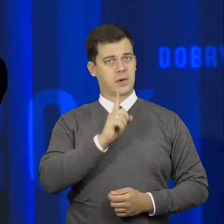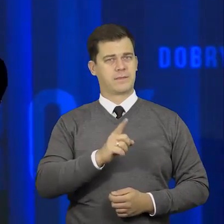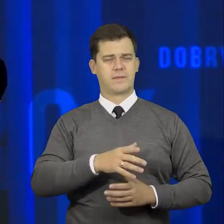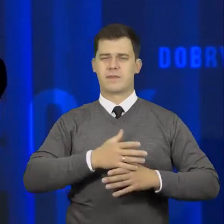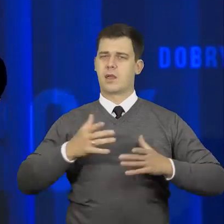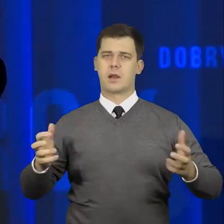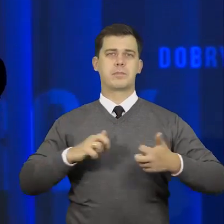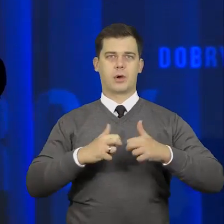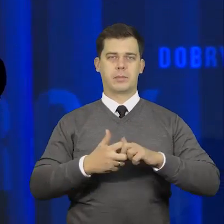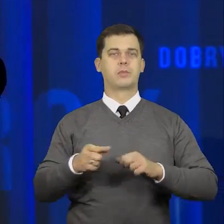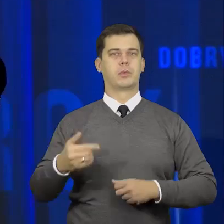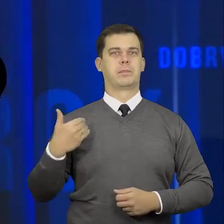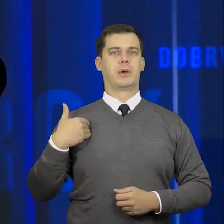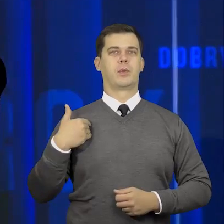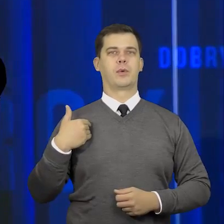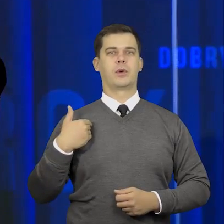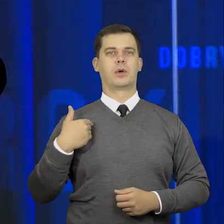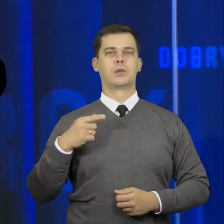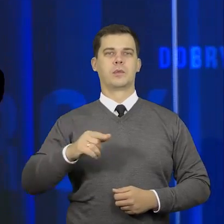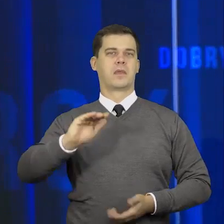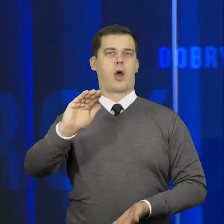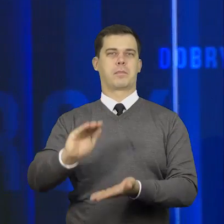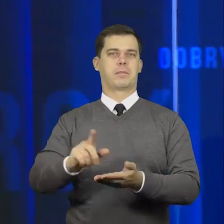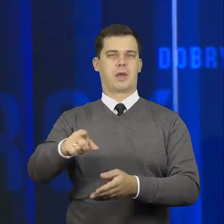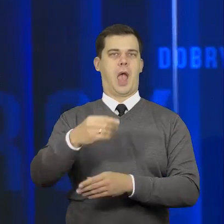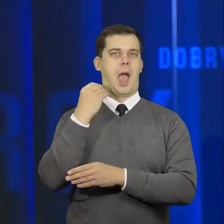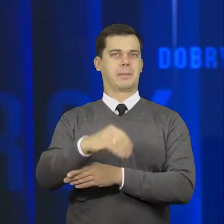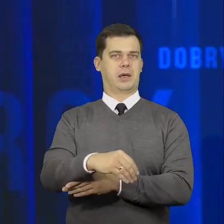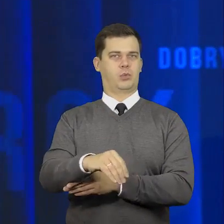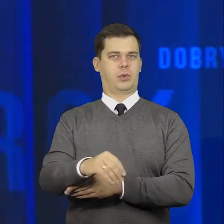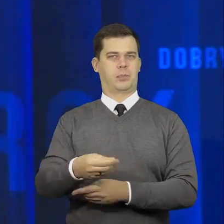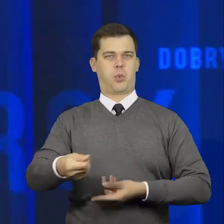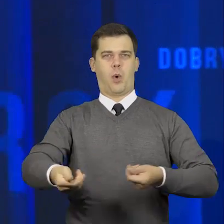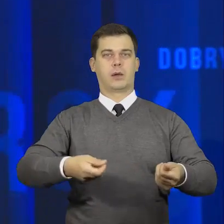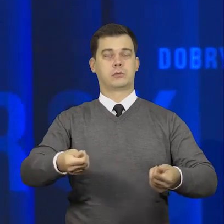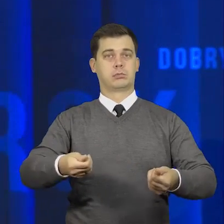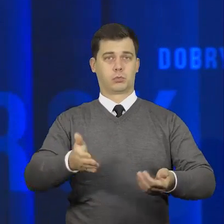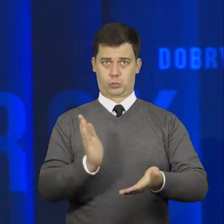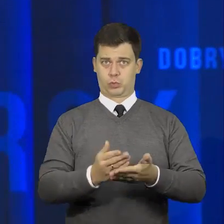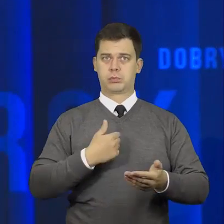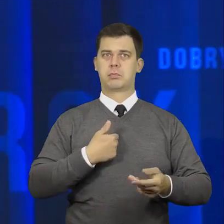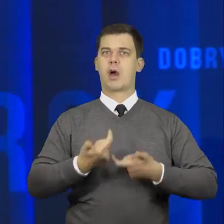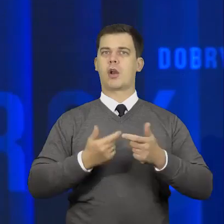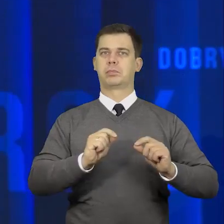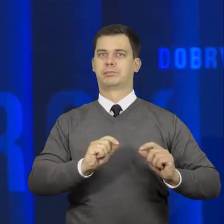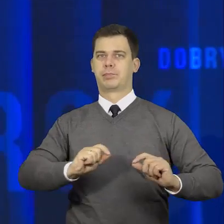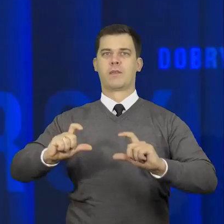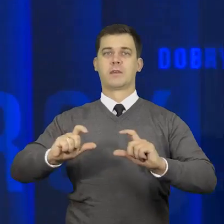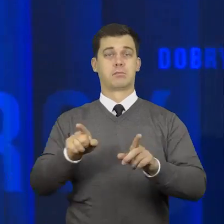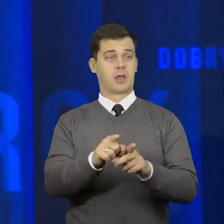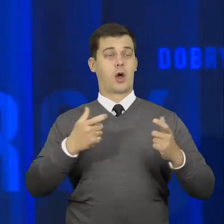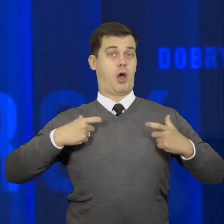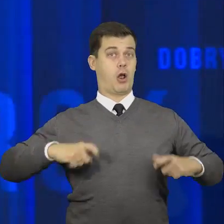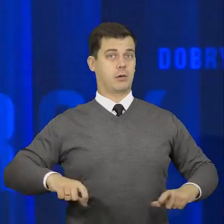Wielkim problemem był problem niskich emerytur. Podnosimy najniższe emerytury także dla